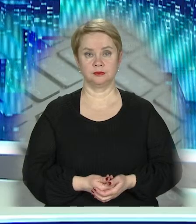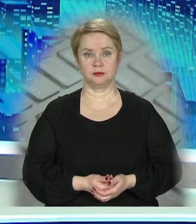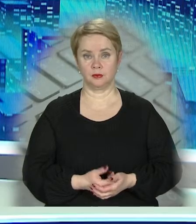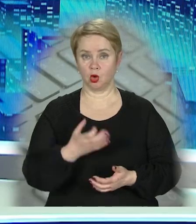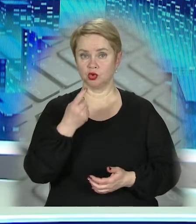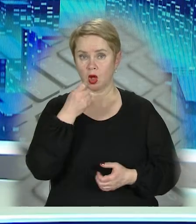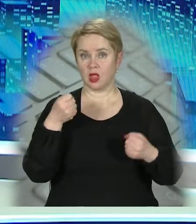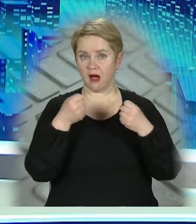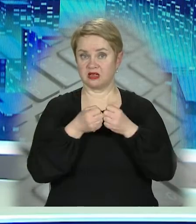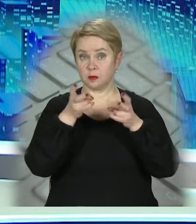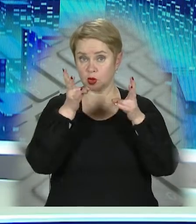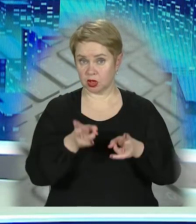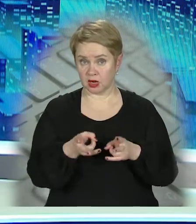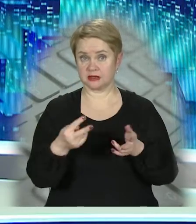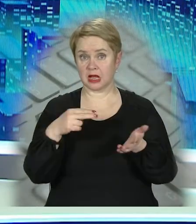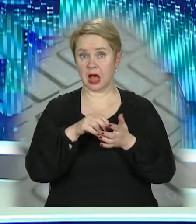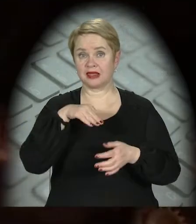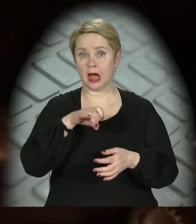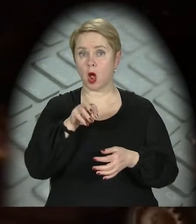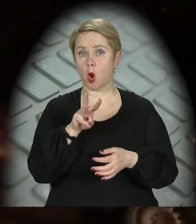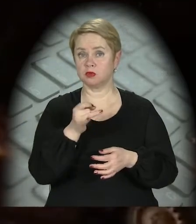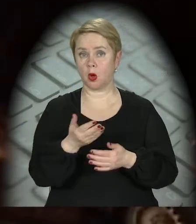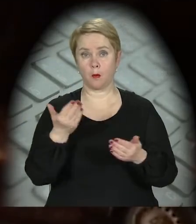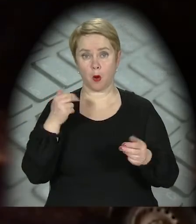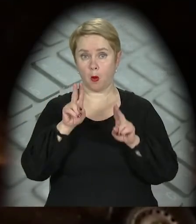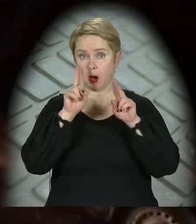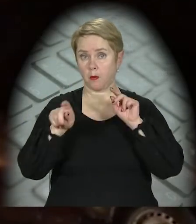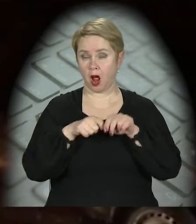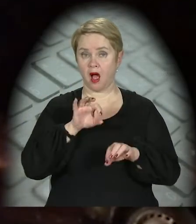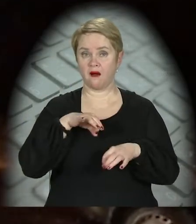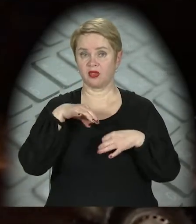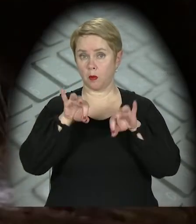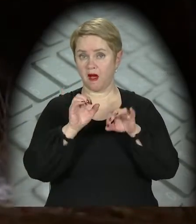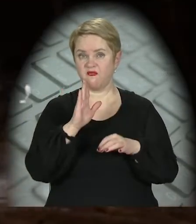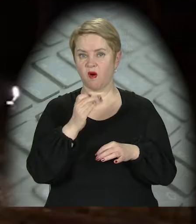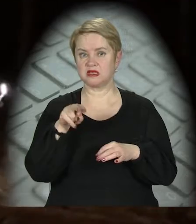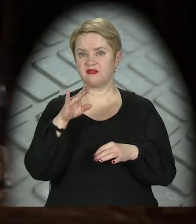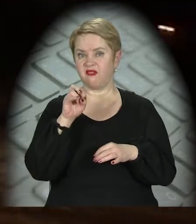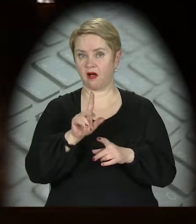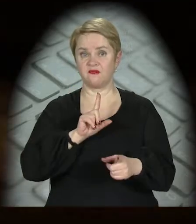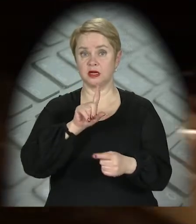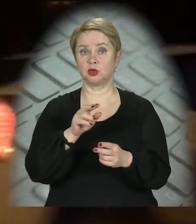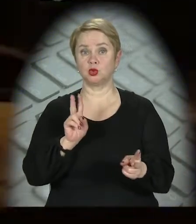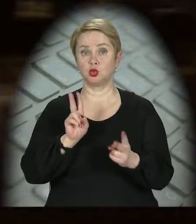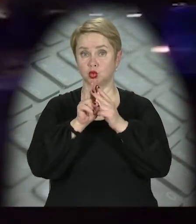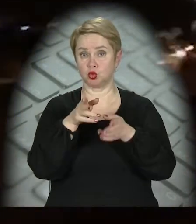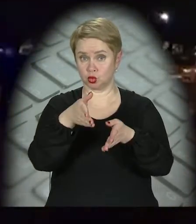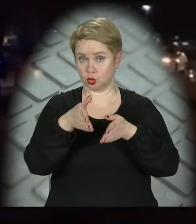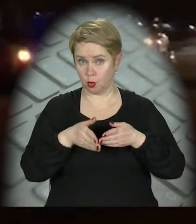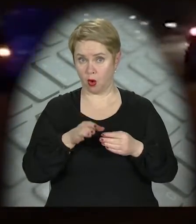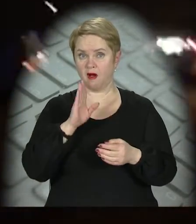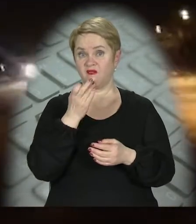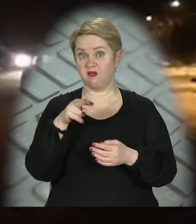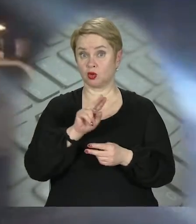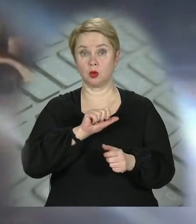Іще одна аварія з постраждалами сталася у Таромському. Попередні правила порушив автомобіль «Фольксваген», який виїхав на зустрічну смугу. Водій